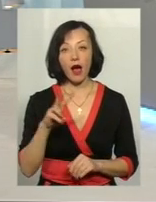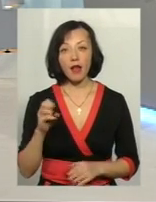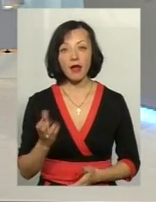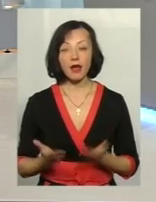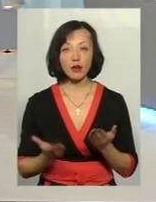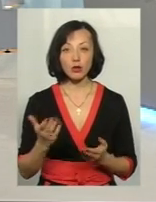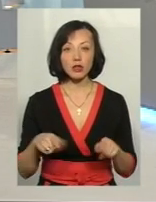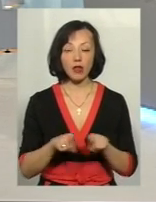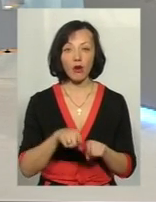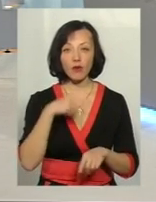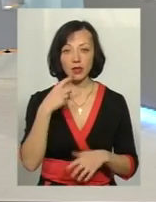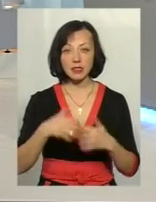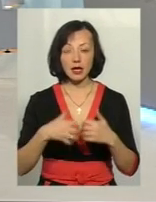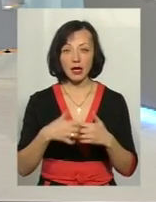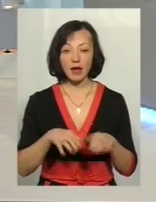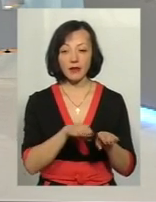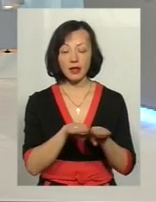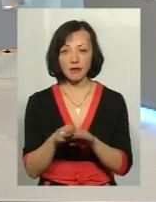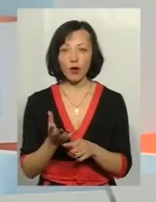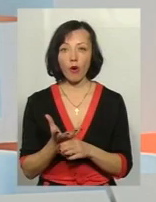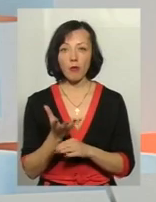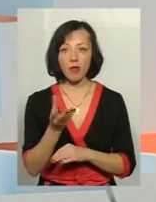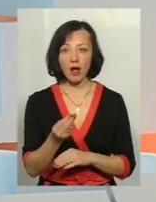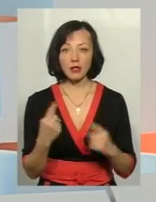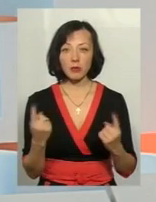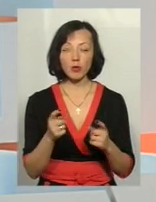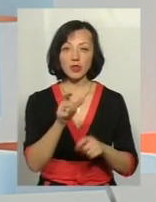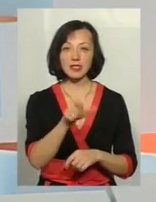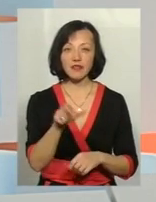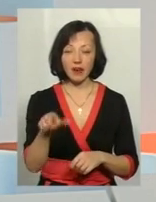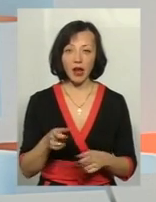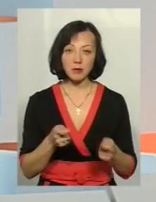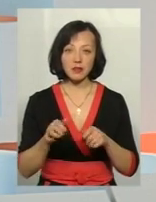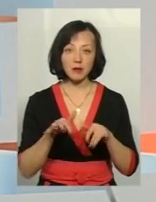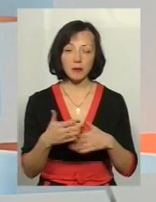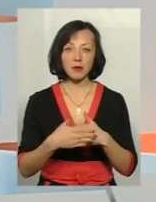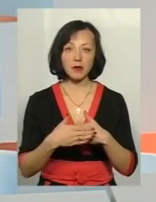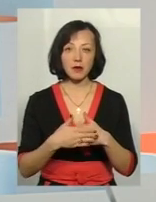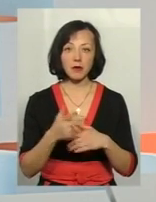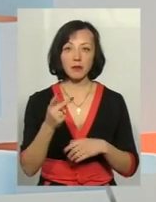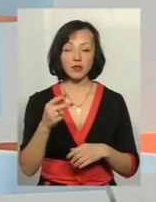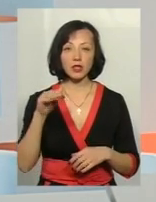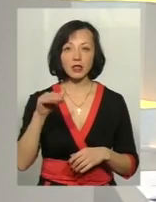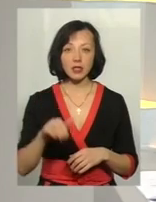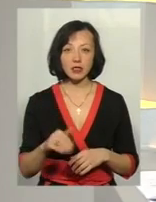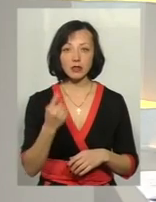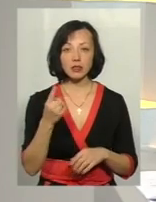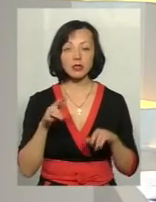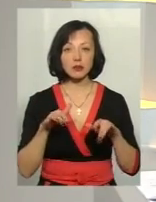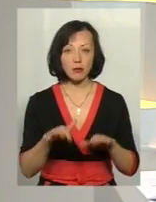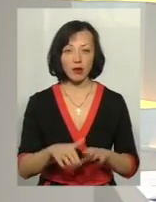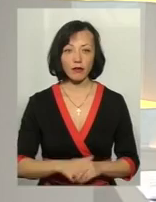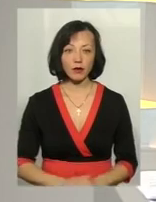так говорити, середній рівень оплати по цивільних, скажімо, і адміністративних справах, десь приблизно півтори тисячі гривень за справу.